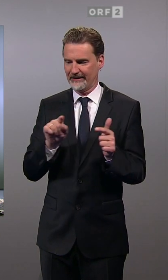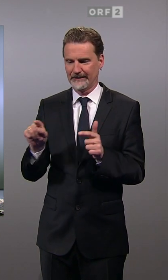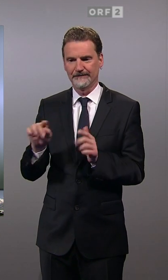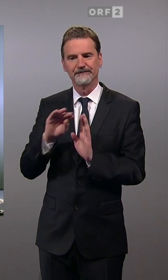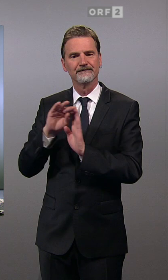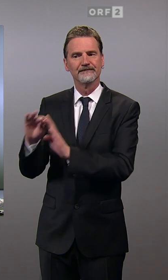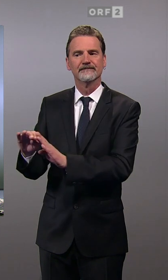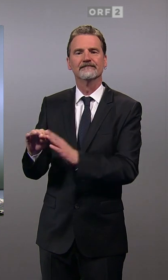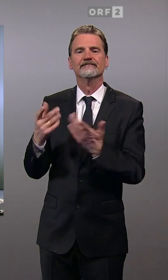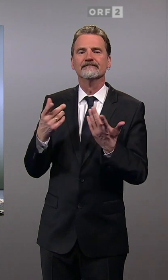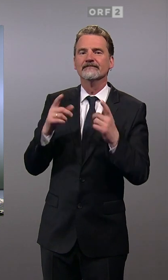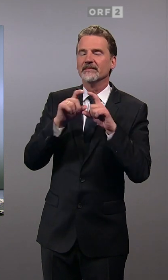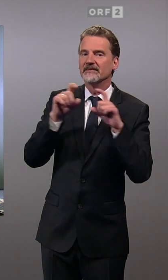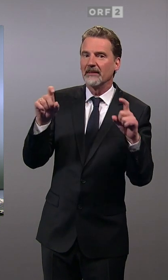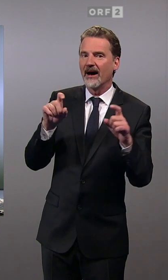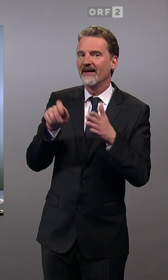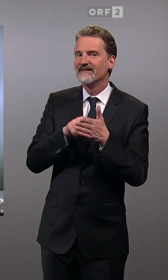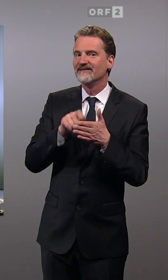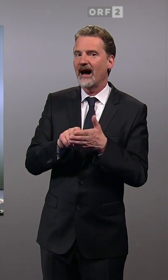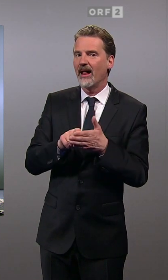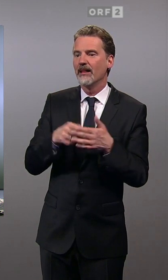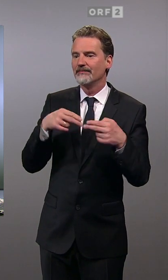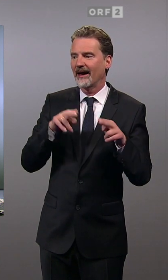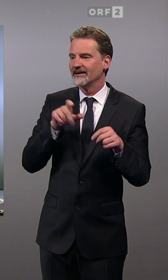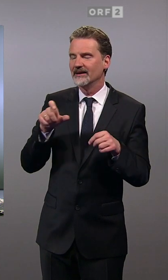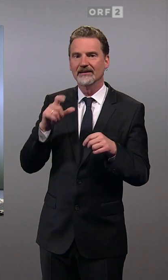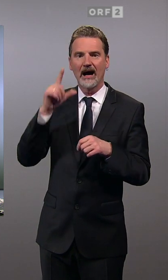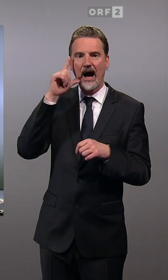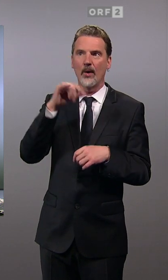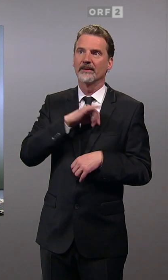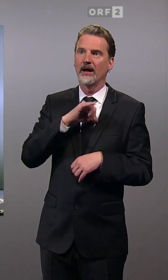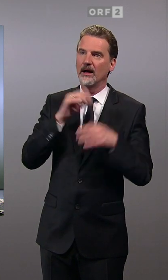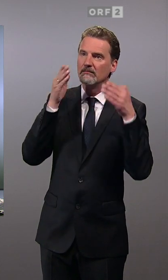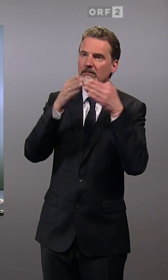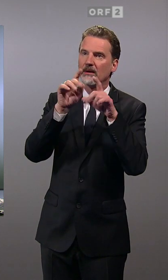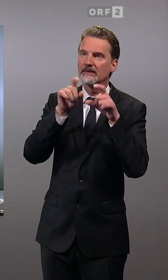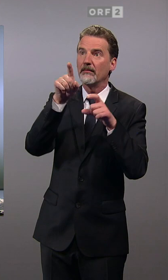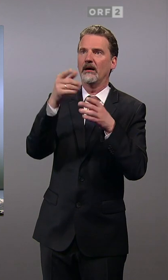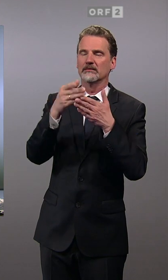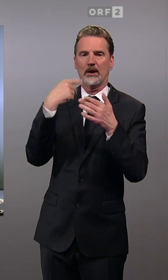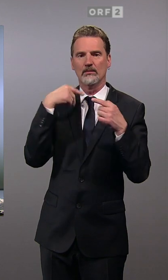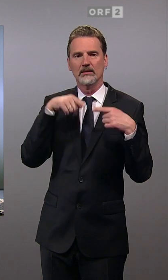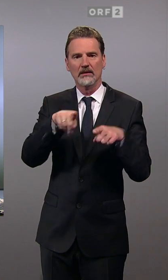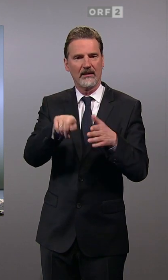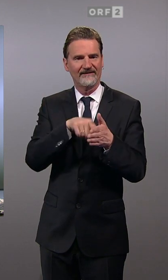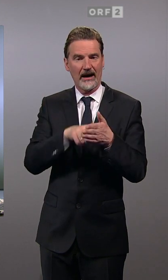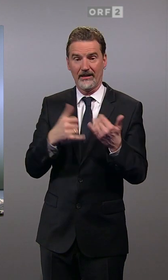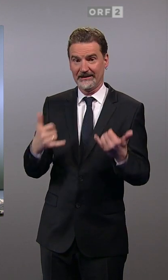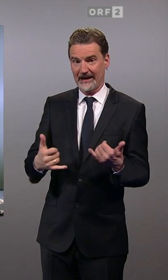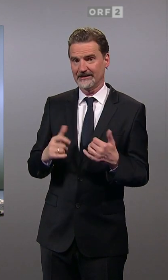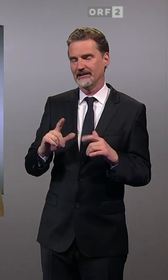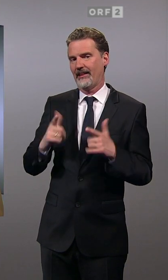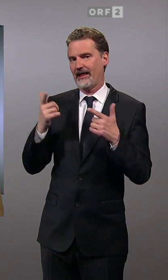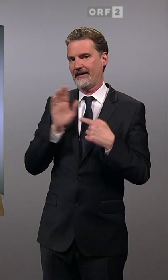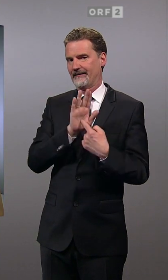die Wahlberechtigten in Niederösterreich diesmal besonders beschäftigt? Welche Wahlmotive hatten sie? Dazu gehen wir jetzt live ins Landesstudio St. Pölten zu